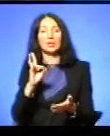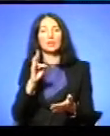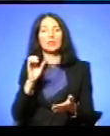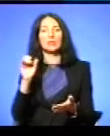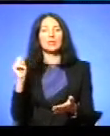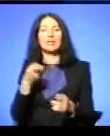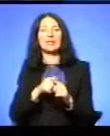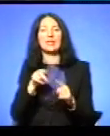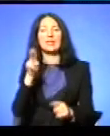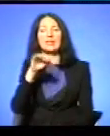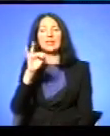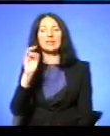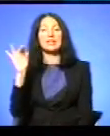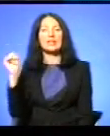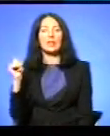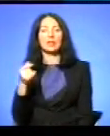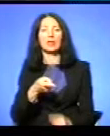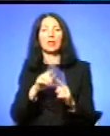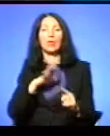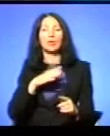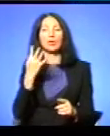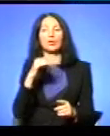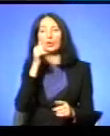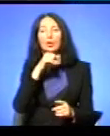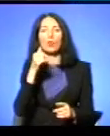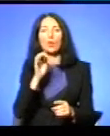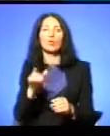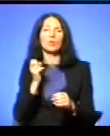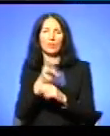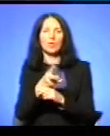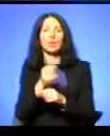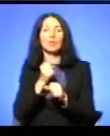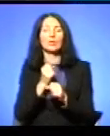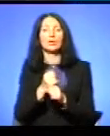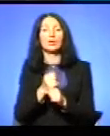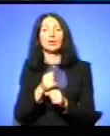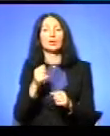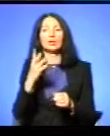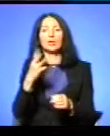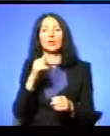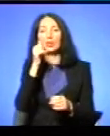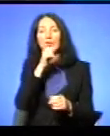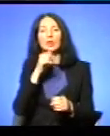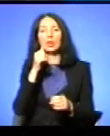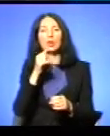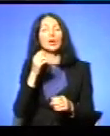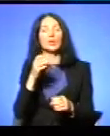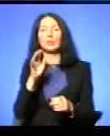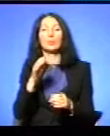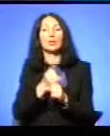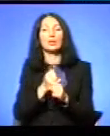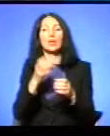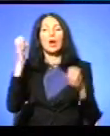дисидентка, яка була 4 роки Потім її видворили, вона працювала на радіо «Свобода» Десь 20 років Україна вслухала Так